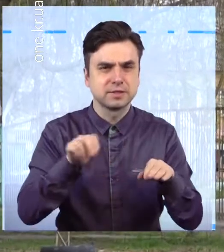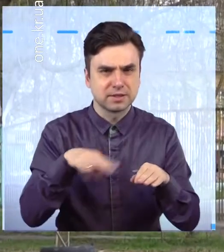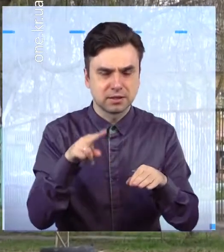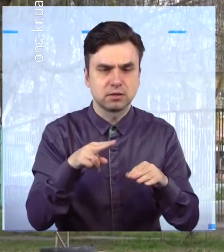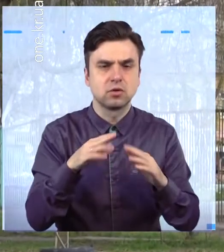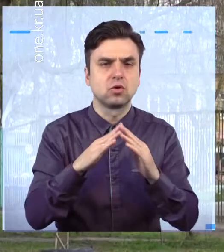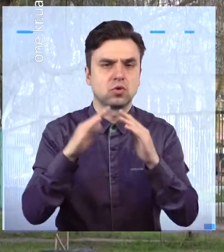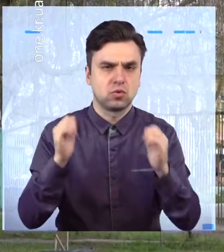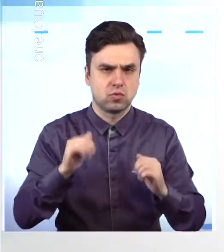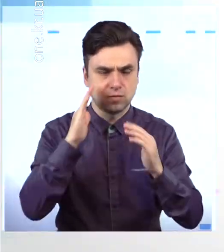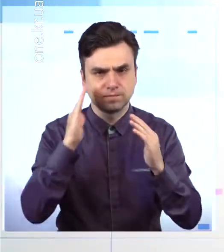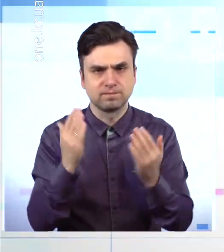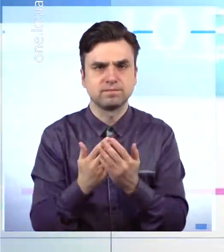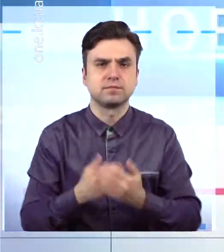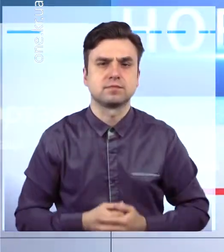самоізоляції.